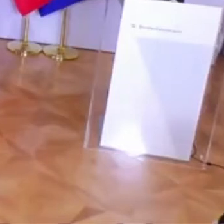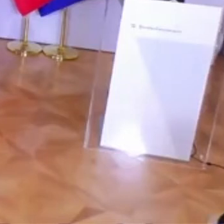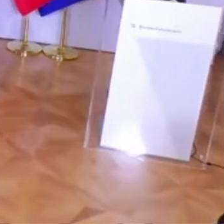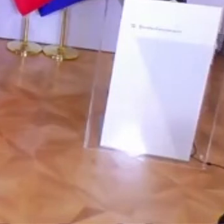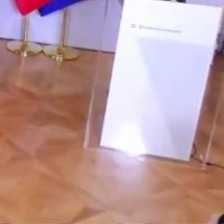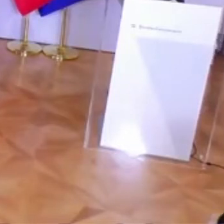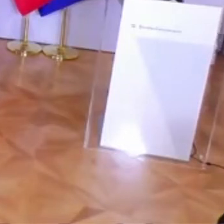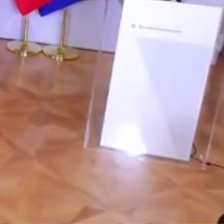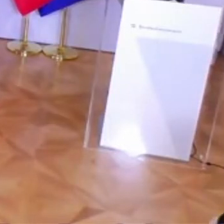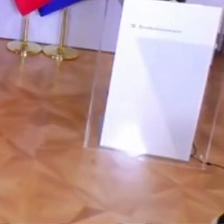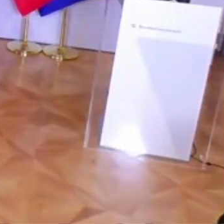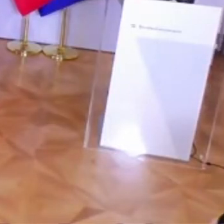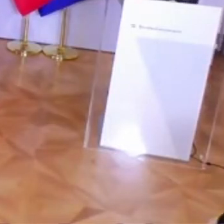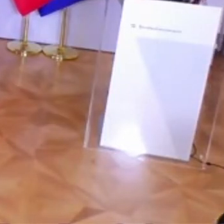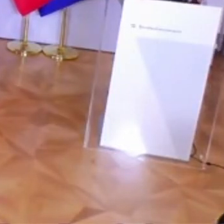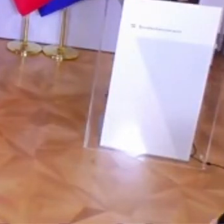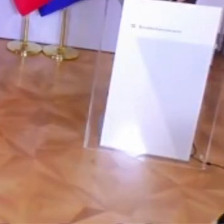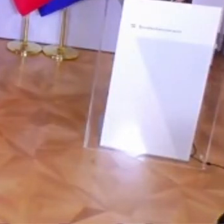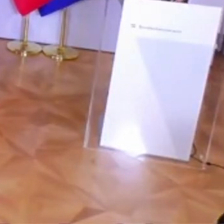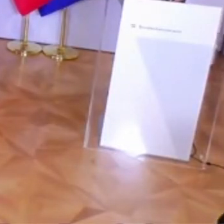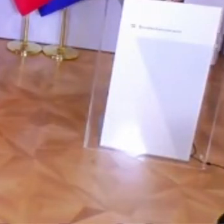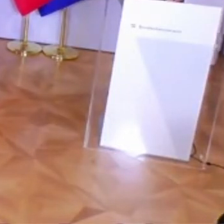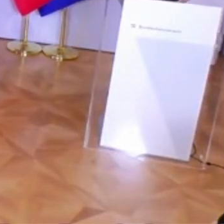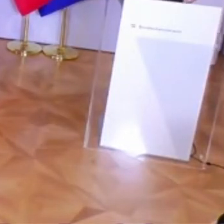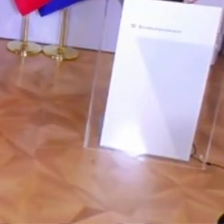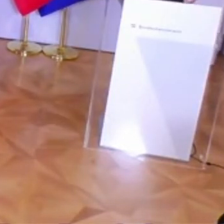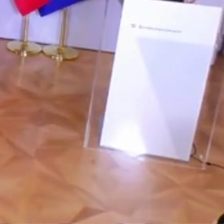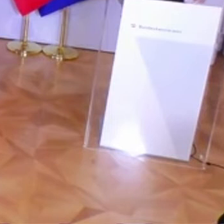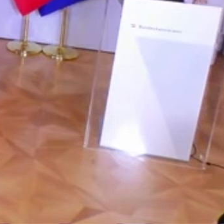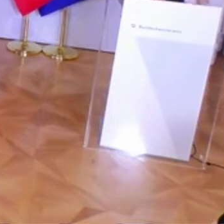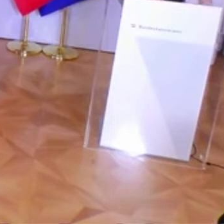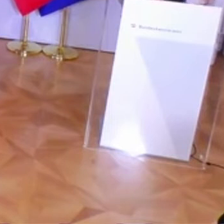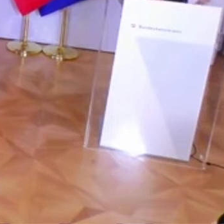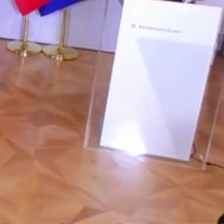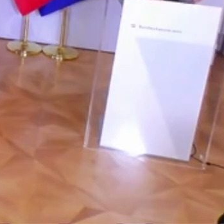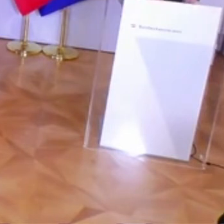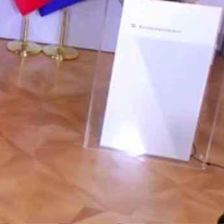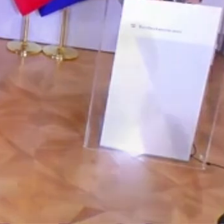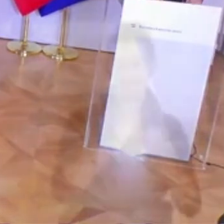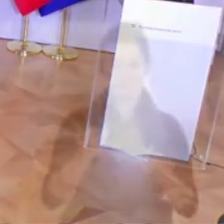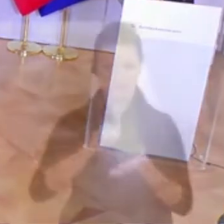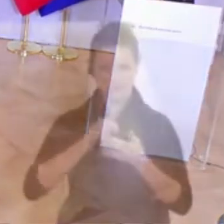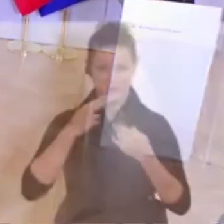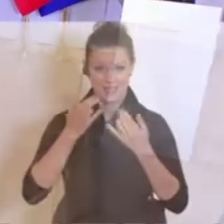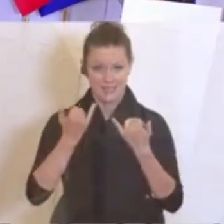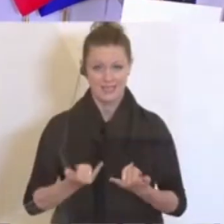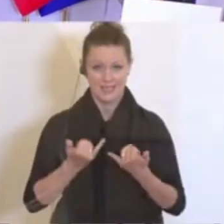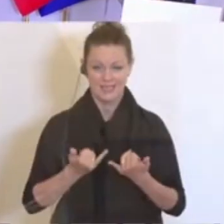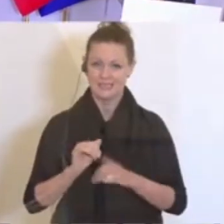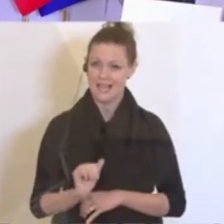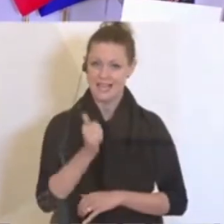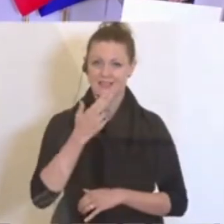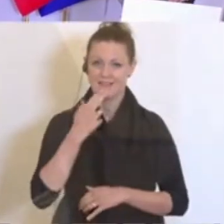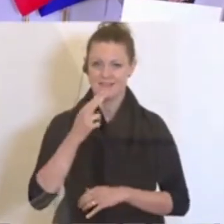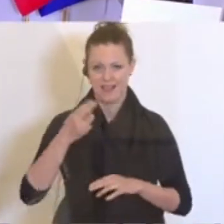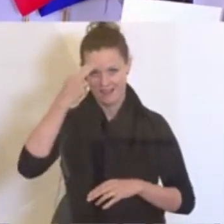Sehr geehrte Damen und Herren, herzlich willkommen zur Pressekonferenz im Anschluss an Beratungen der Bundesregierung. Ich ersuche unseren Herrn Bundeskanzler um das erste